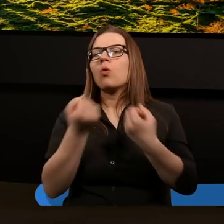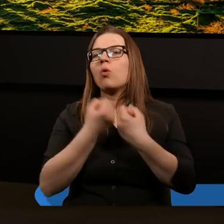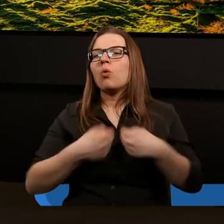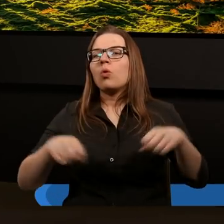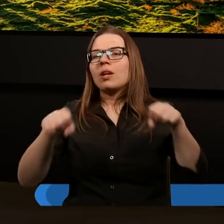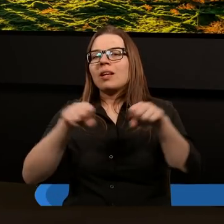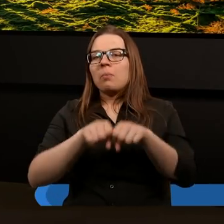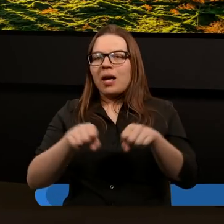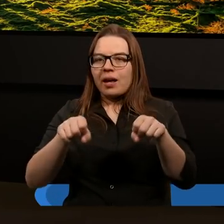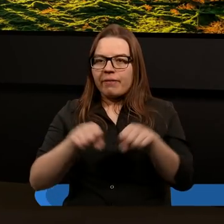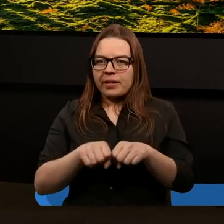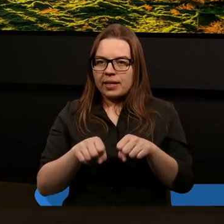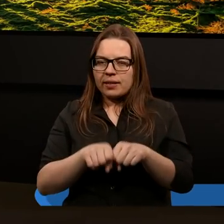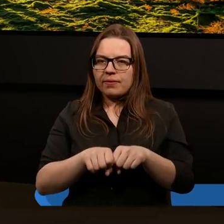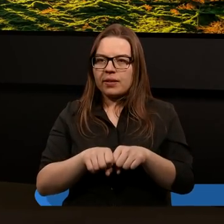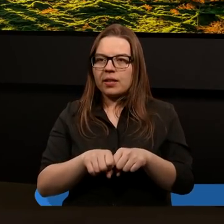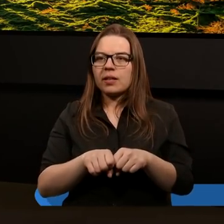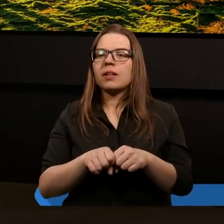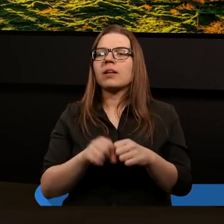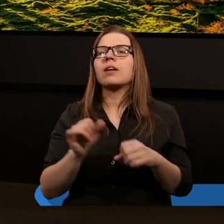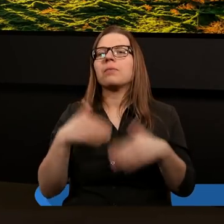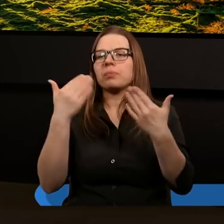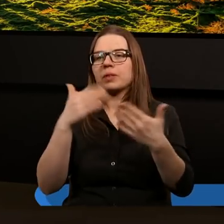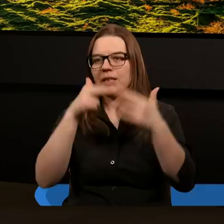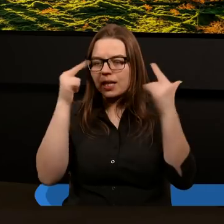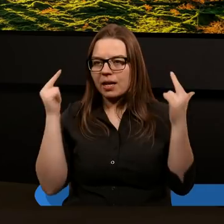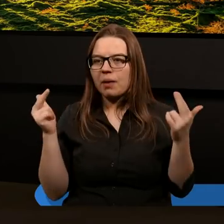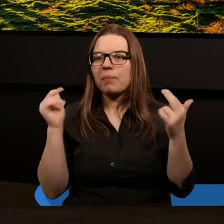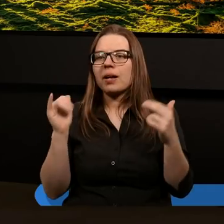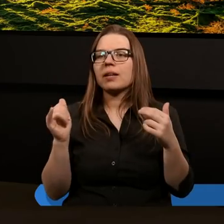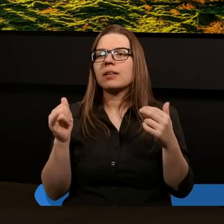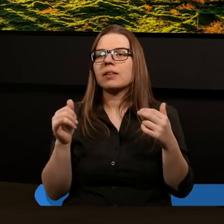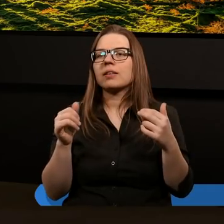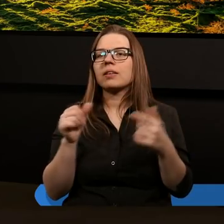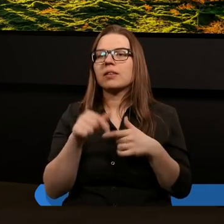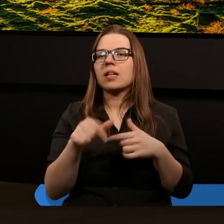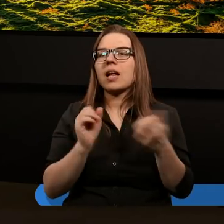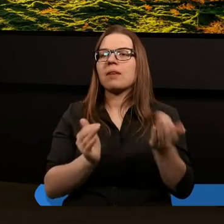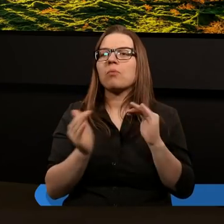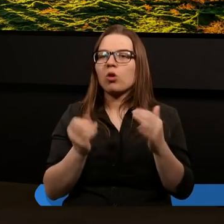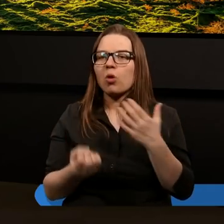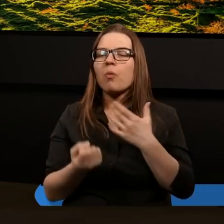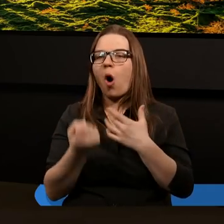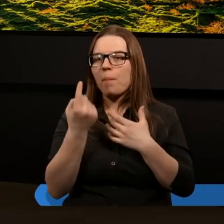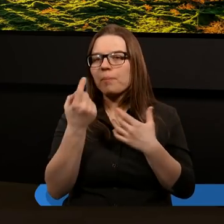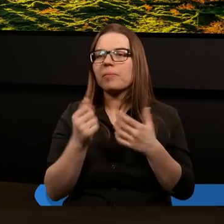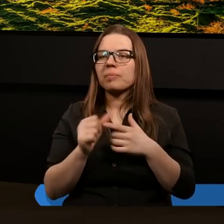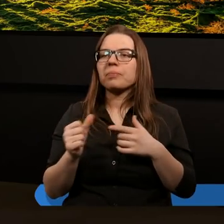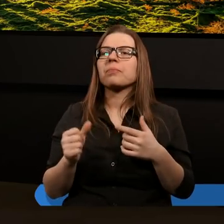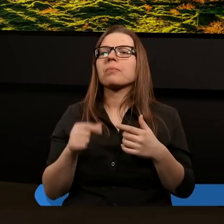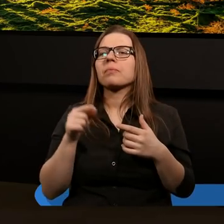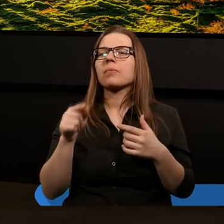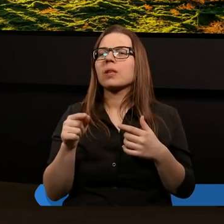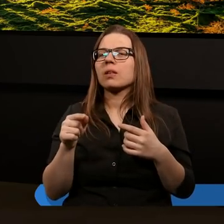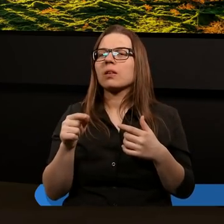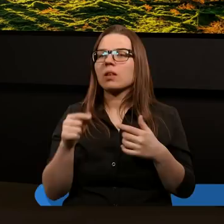usprawiedliwienie, upodobanie nieba w nich jest w ten sposób objawione. I chociaż